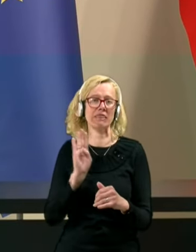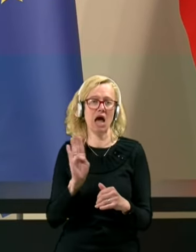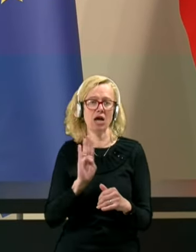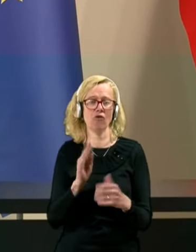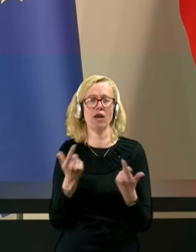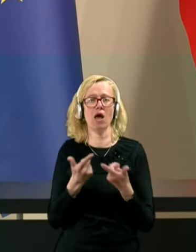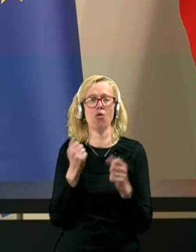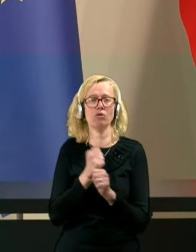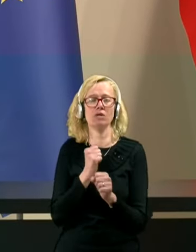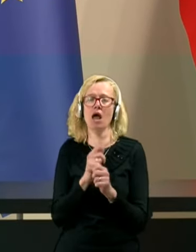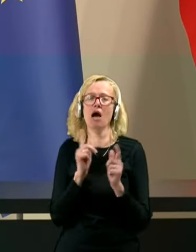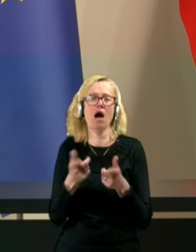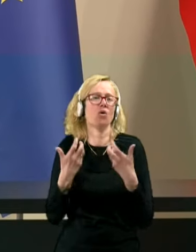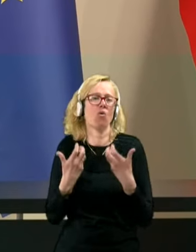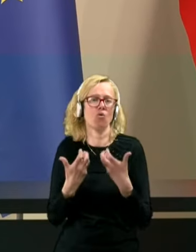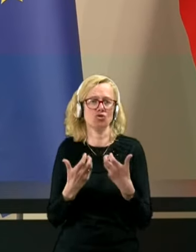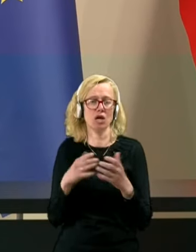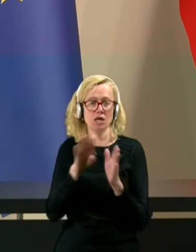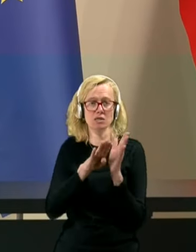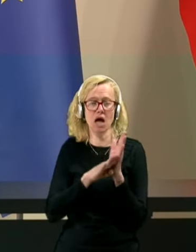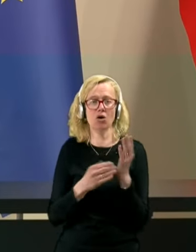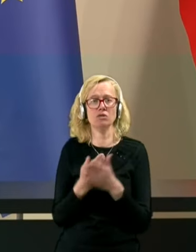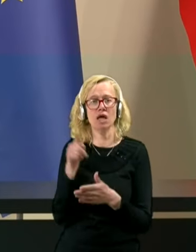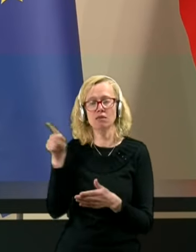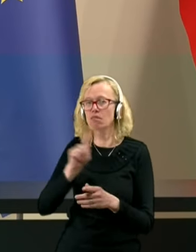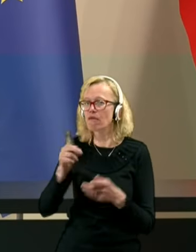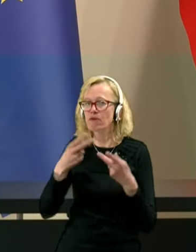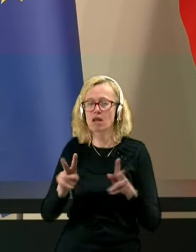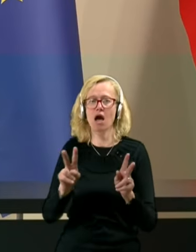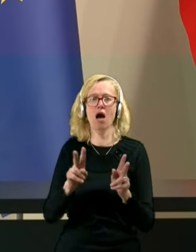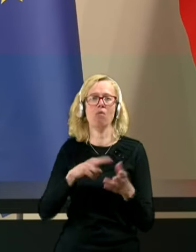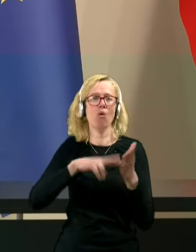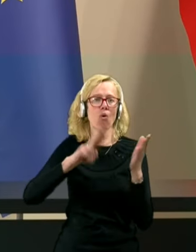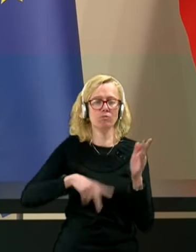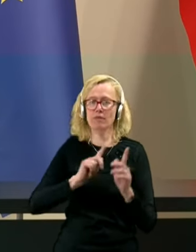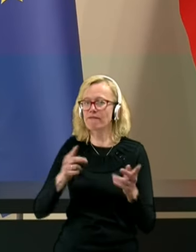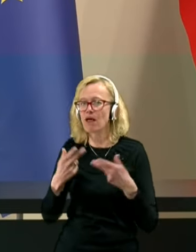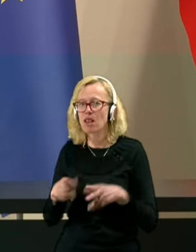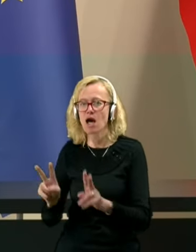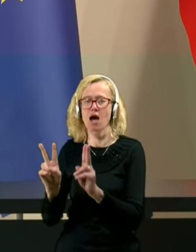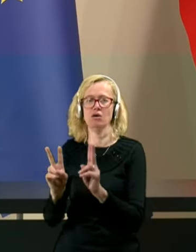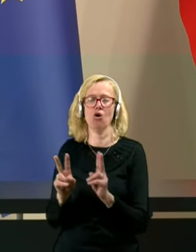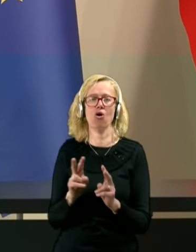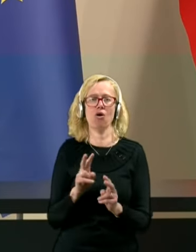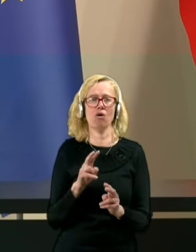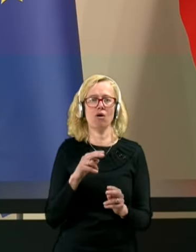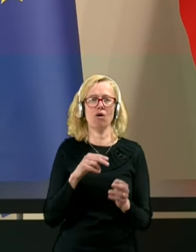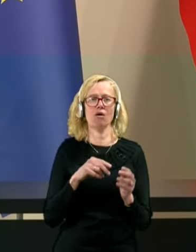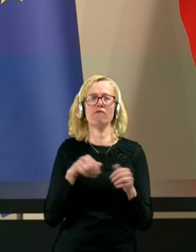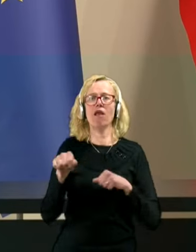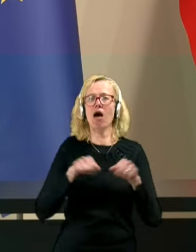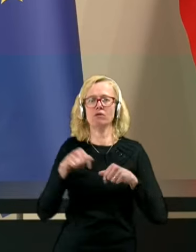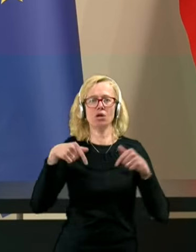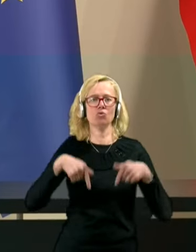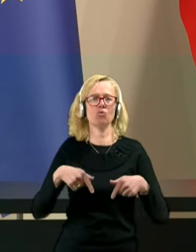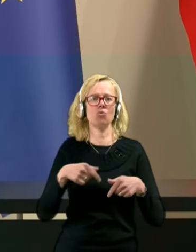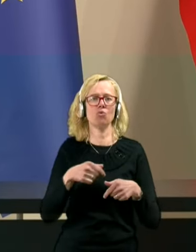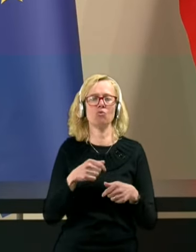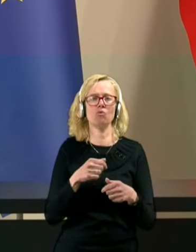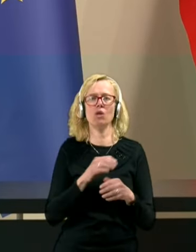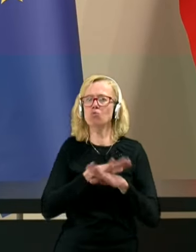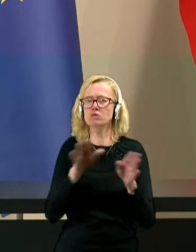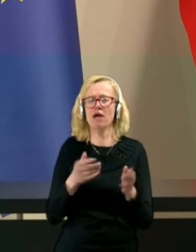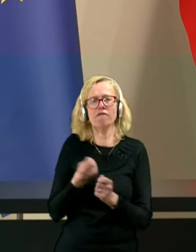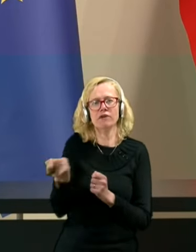Da zanika zakoni ne veljajo, pogodbe ne veljajo, vlada je tukaj zato, da se to financira